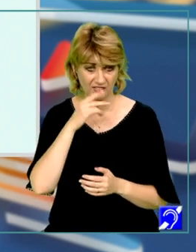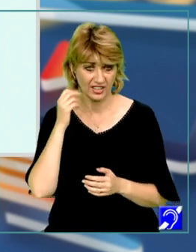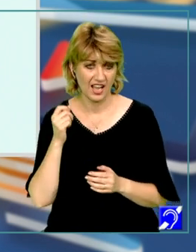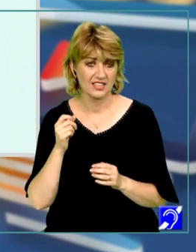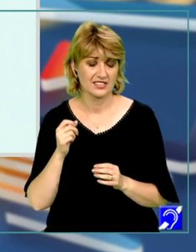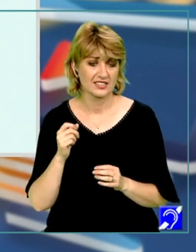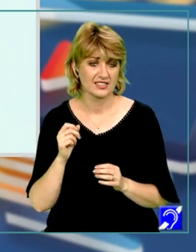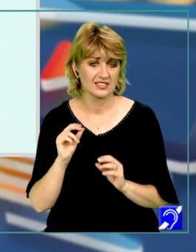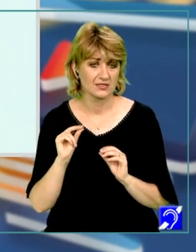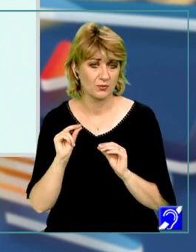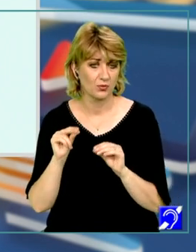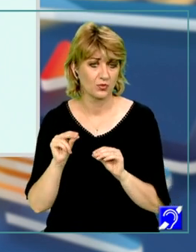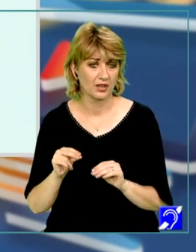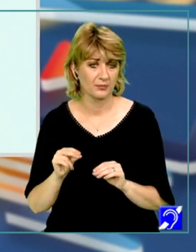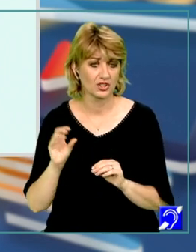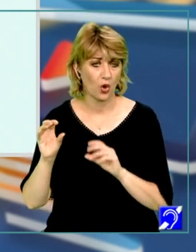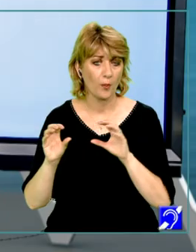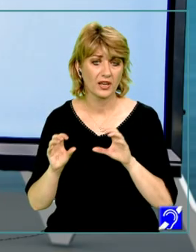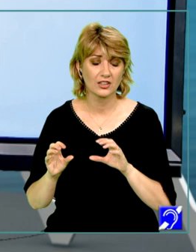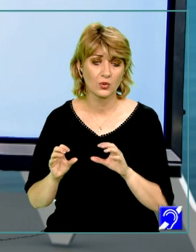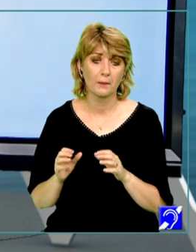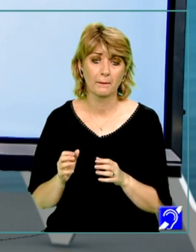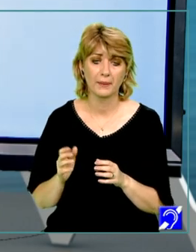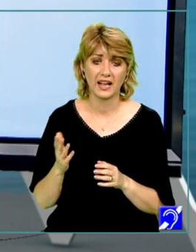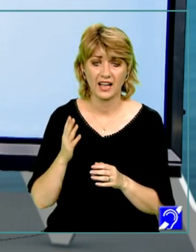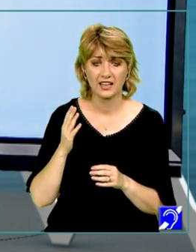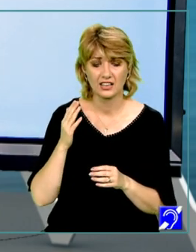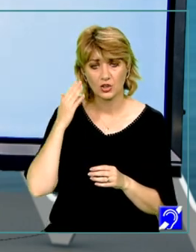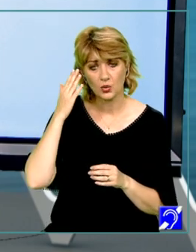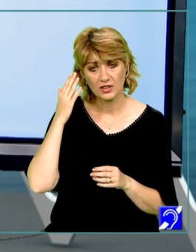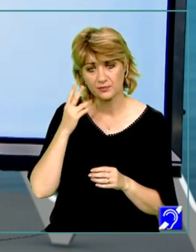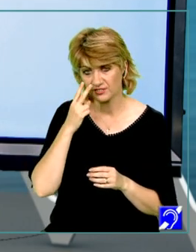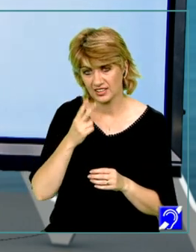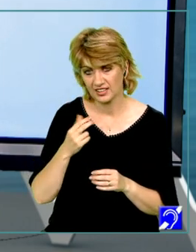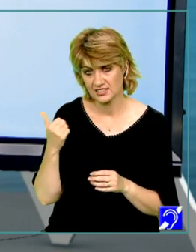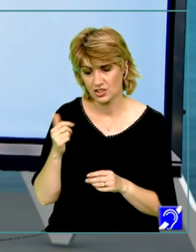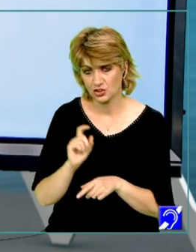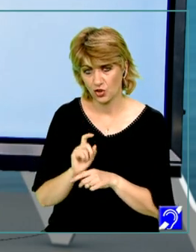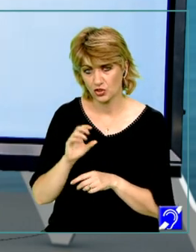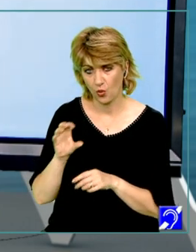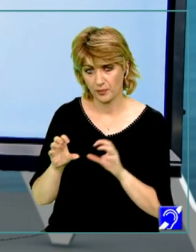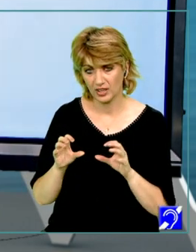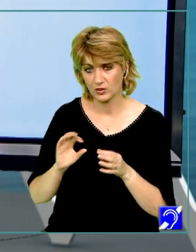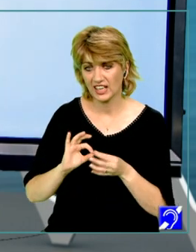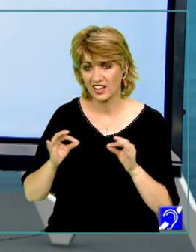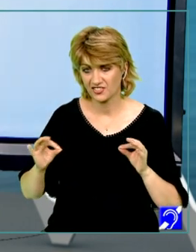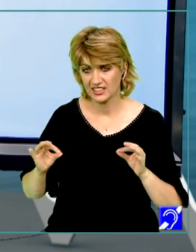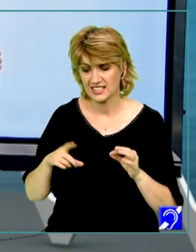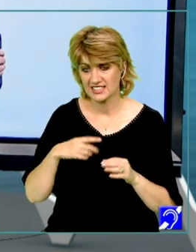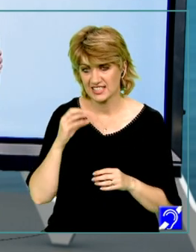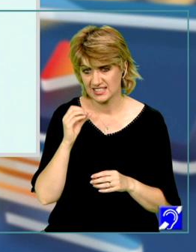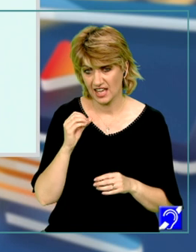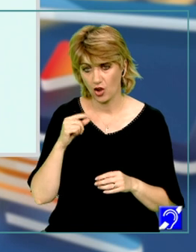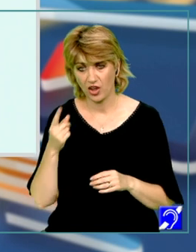evidențiem cumva domeniul pe care dorim studiul. Observați, din tot domeniul de definiție care este 0